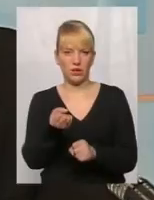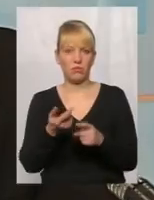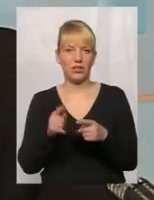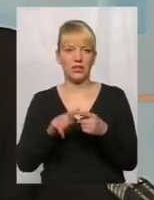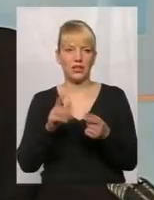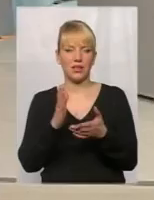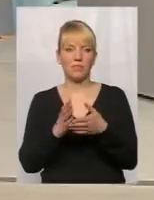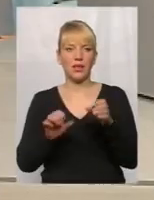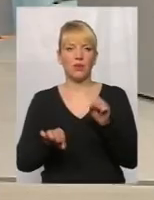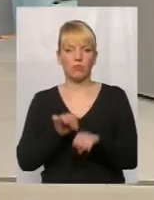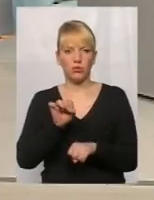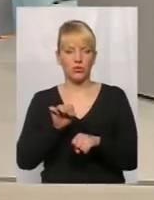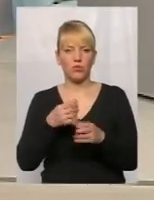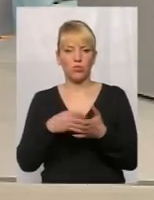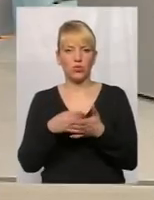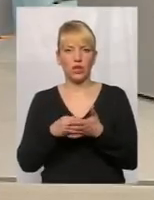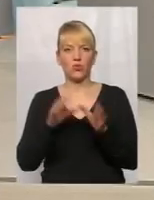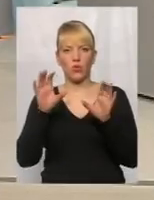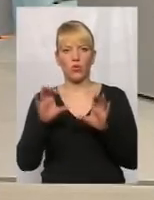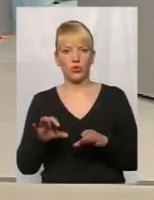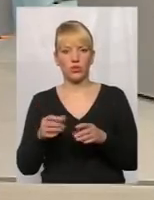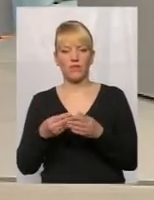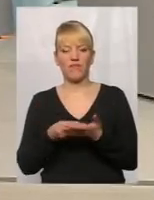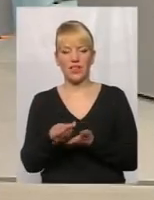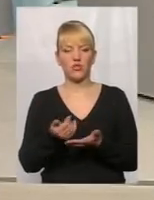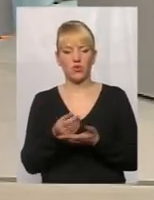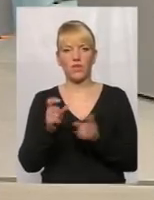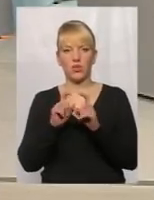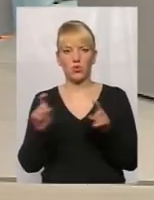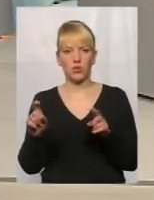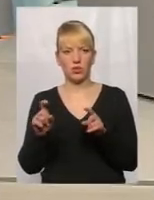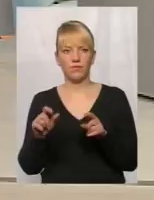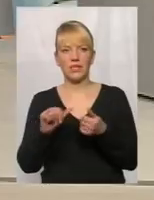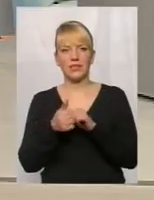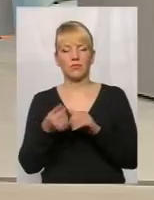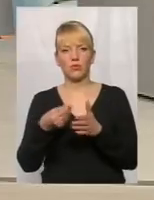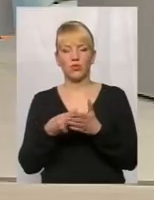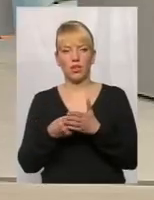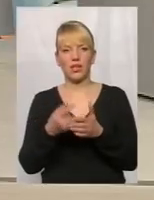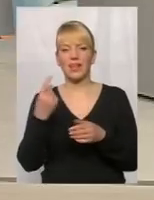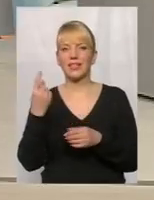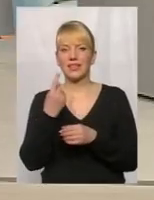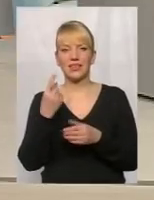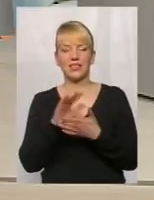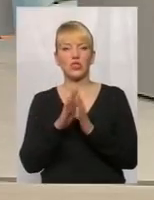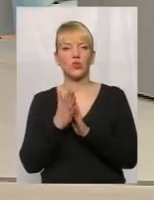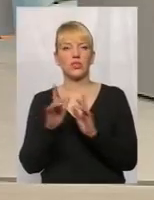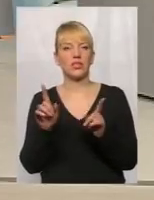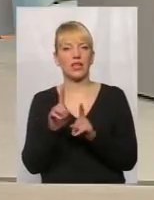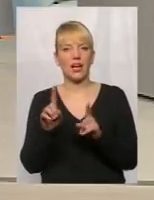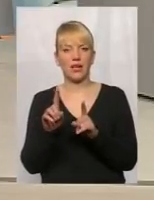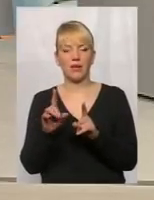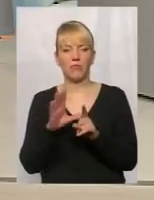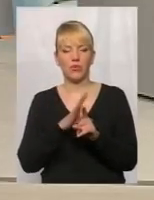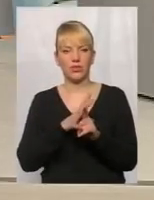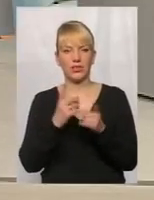порушення бюджетного кодексу фінансування установи з двох бюджетів. Єдина ситуація, яка ввела